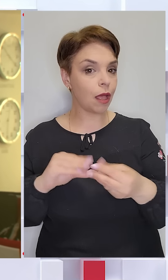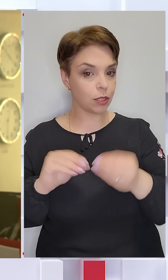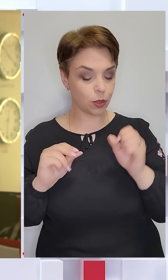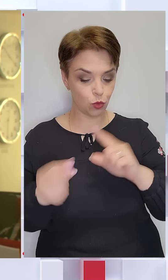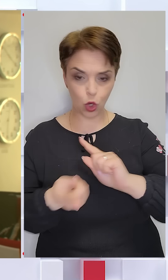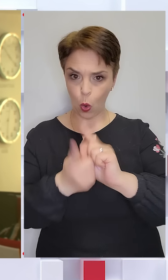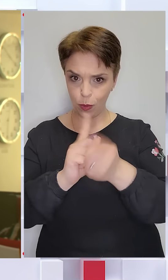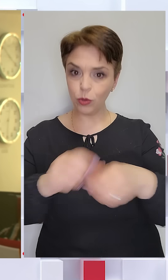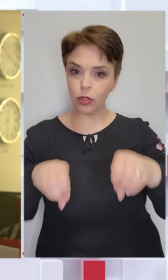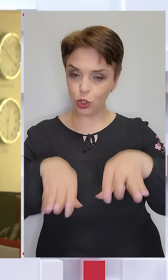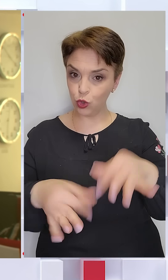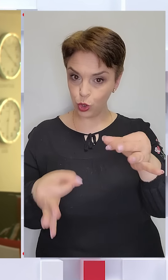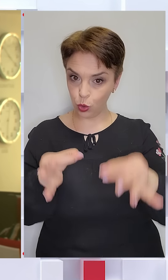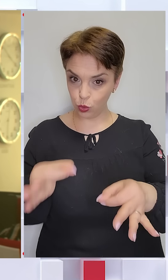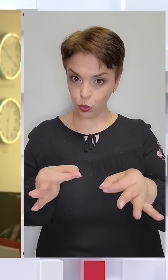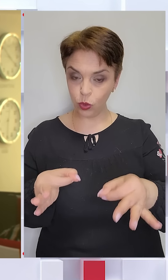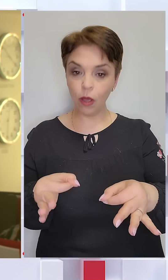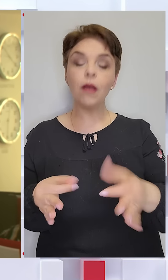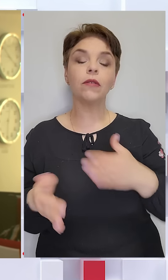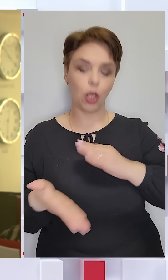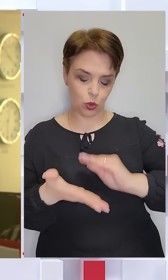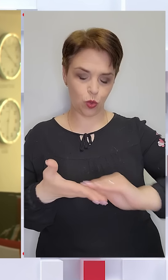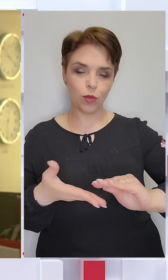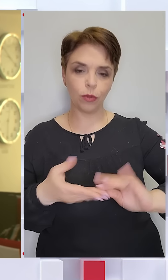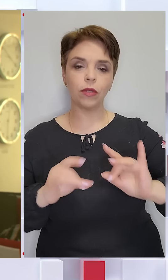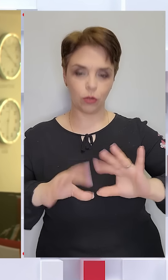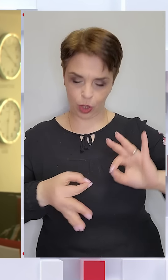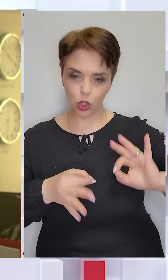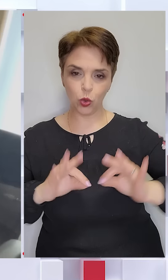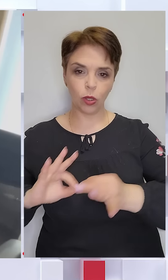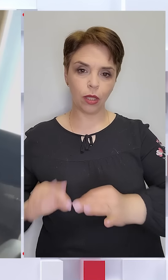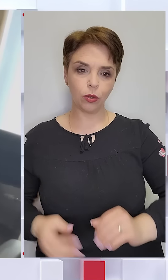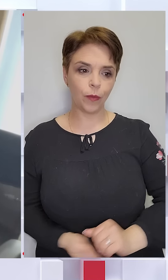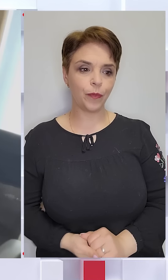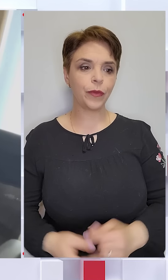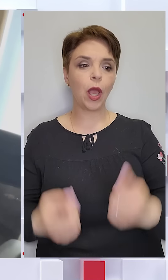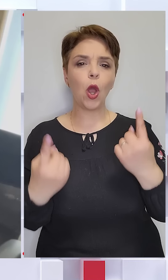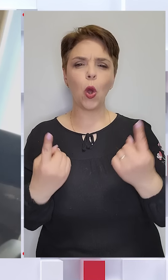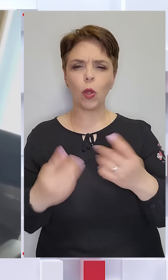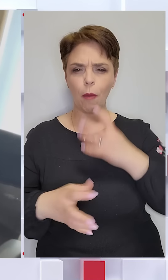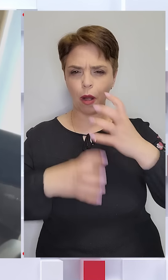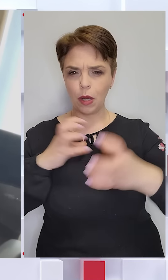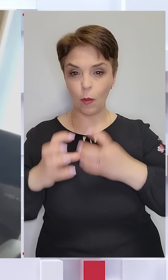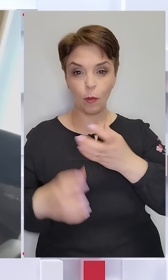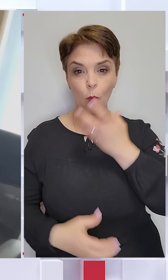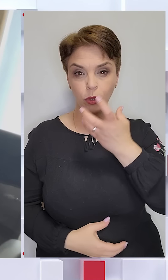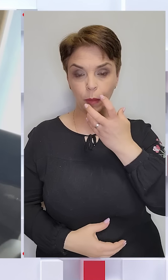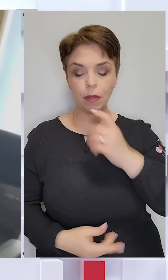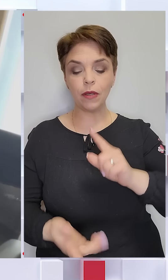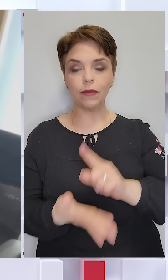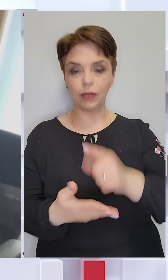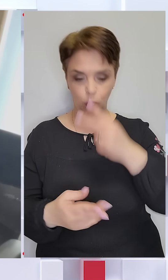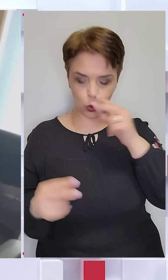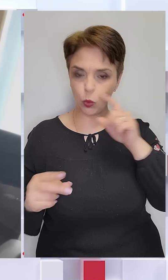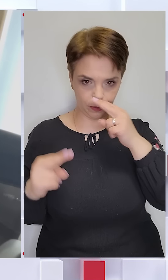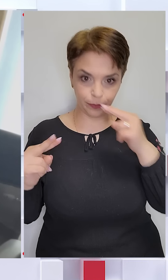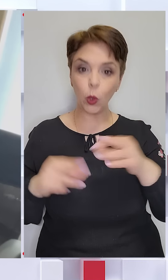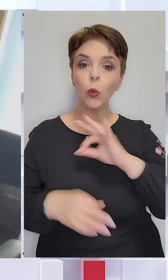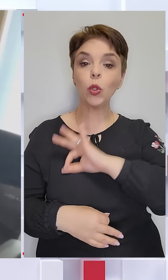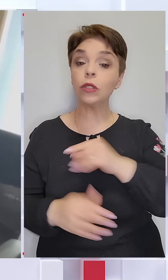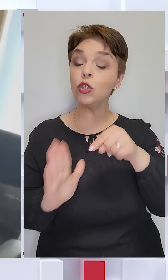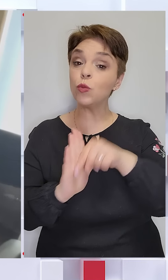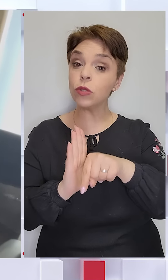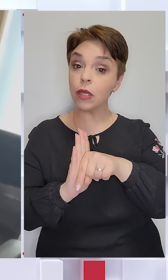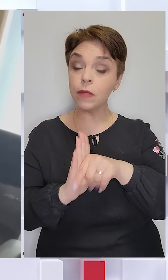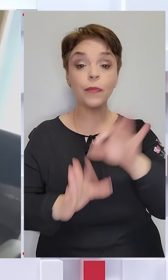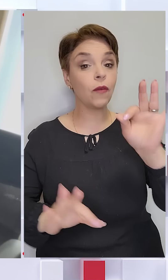може обернутися рішення суду, Катерина Федорченко розкаже докладно. Глобальне потепління далося Україні в знаки у юридичному